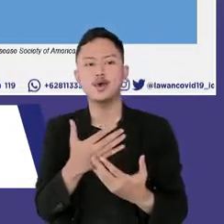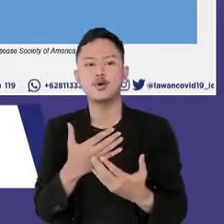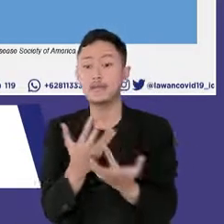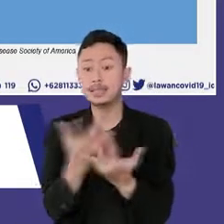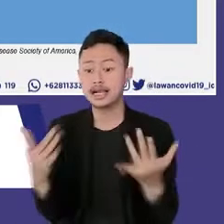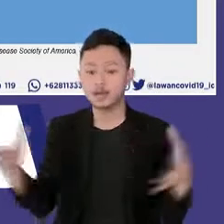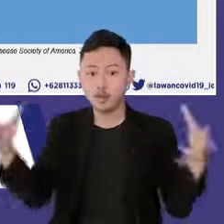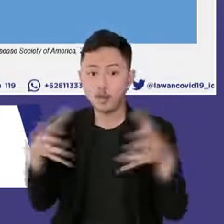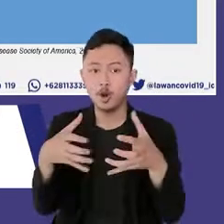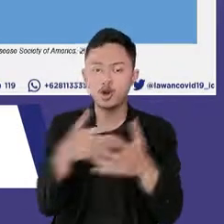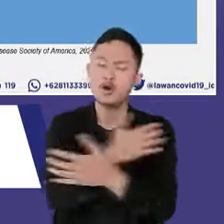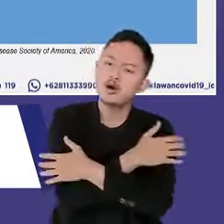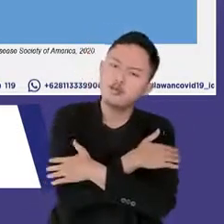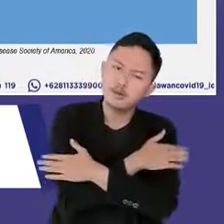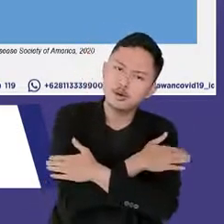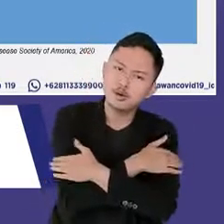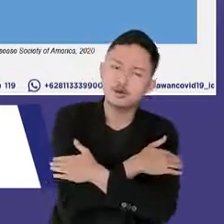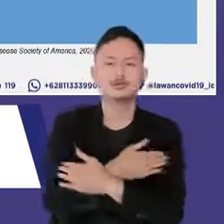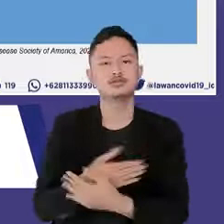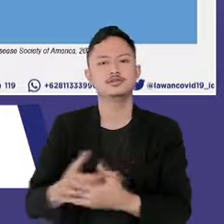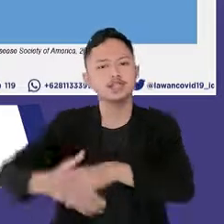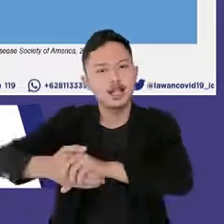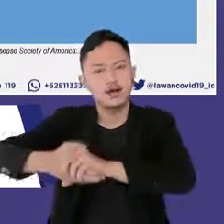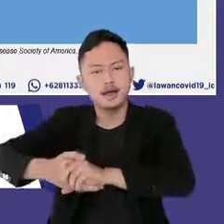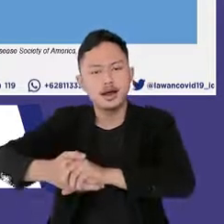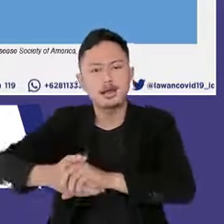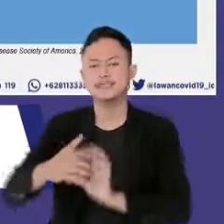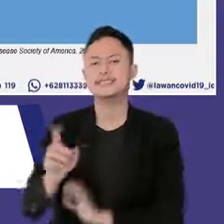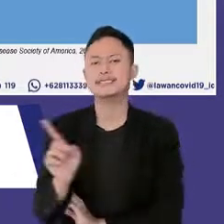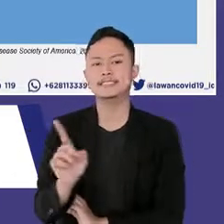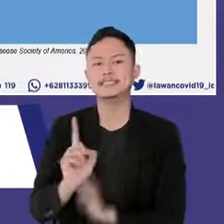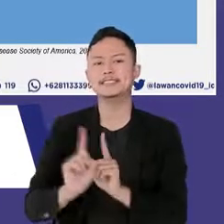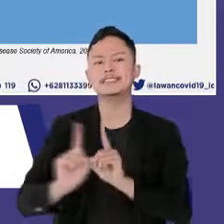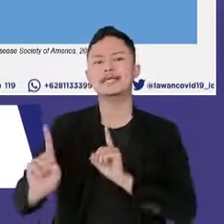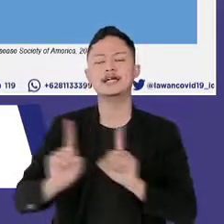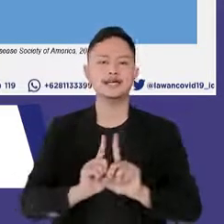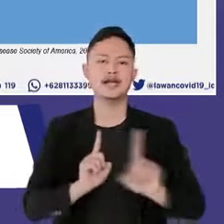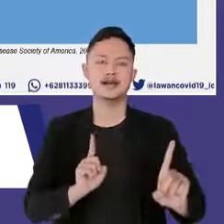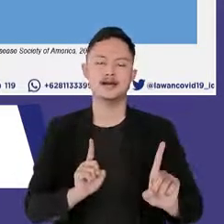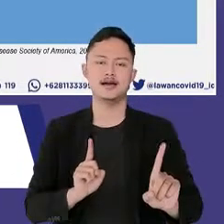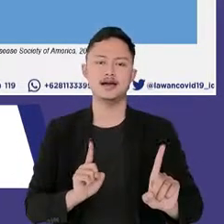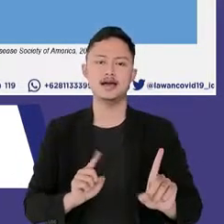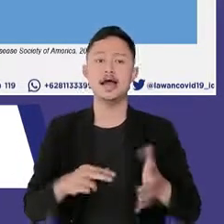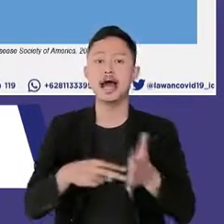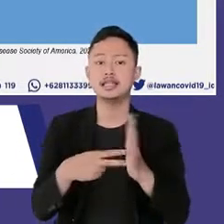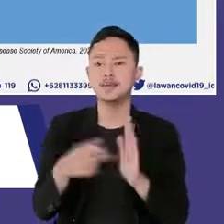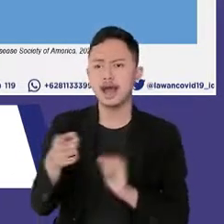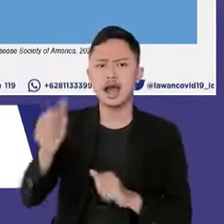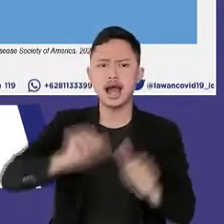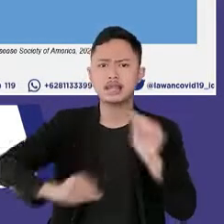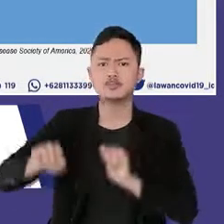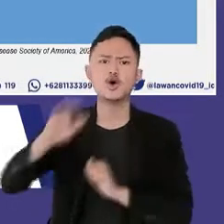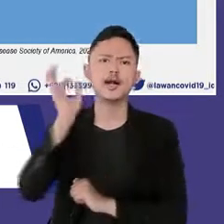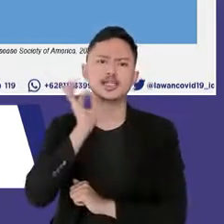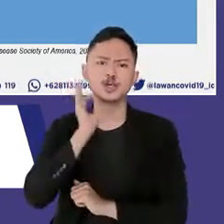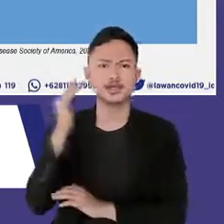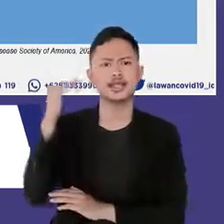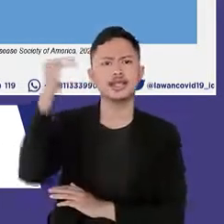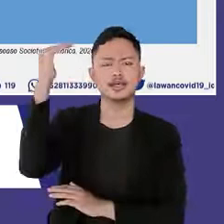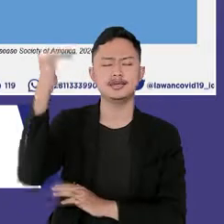ramai dan tanpa disertai pembatasan kapasitas dan jarak masuk ke dalam kegiatan yang tergolong berisiko